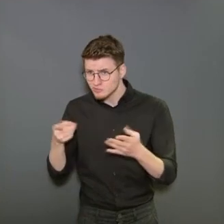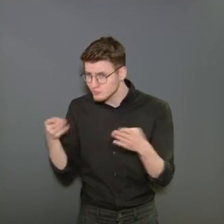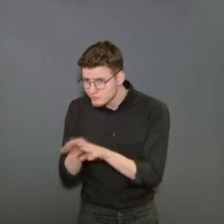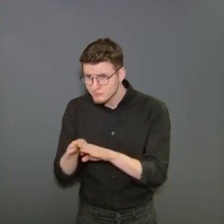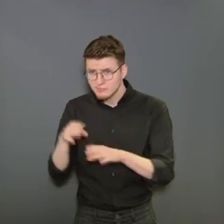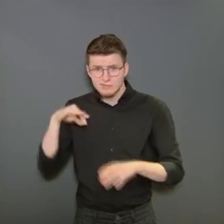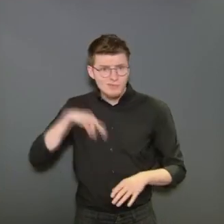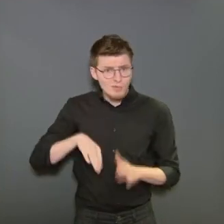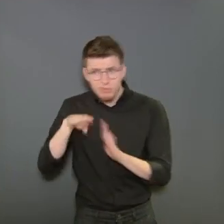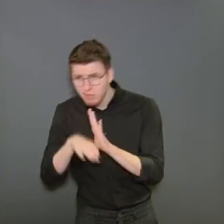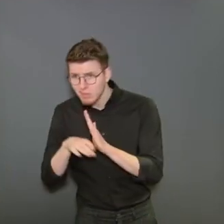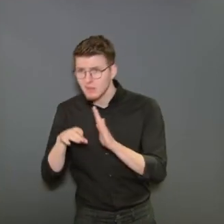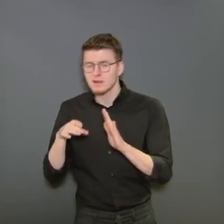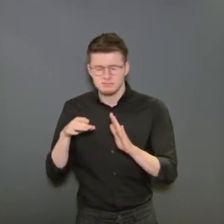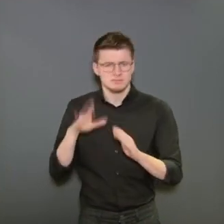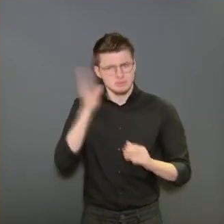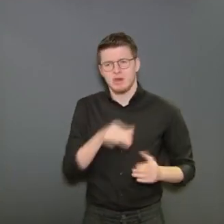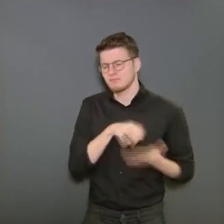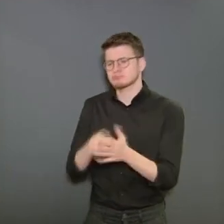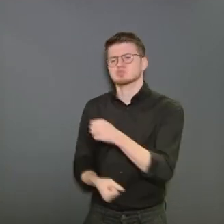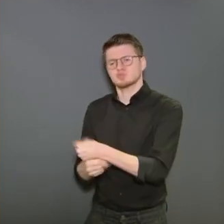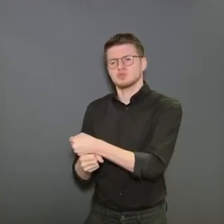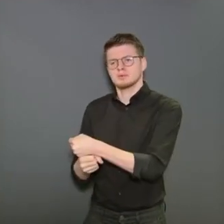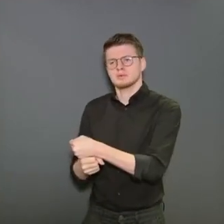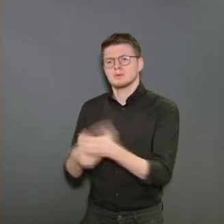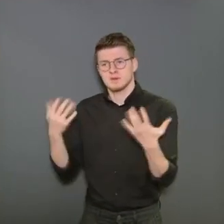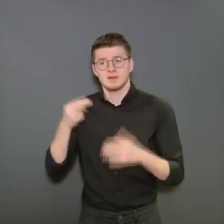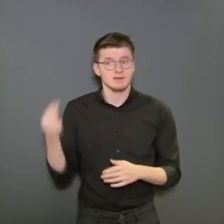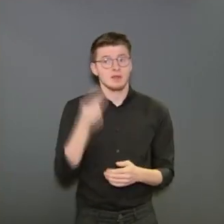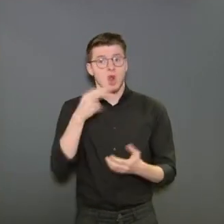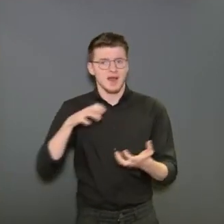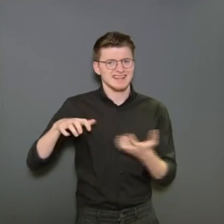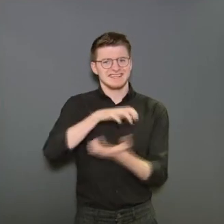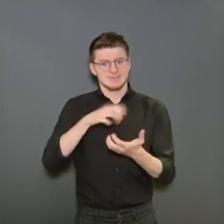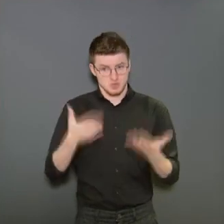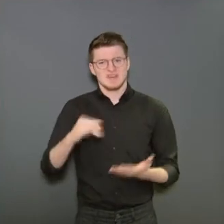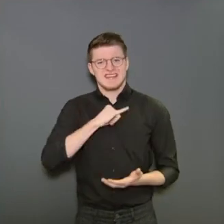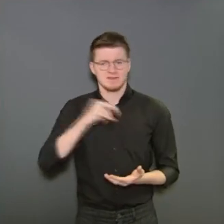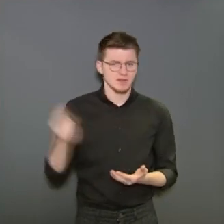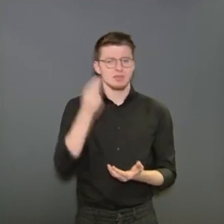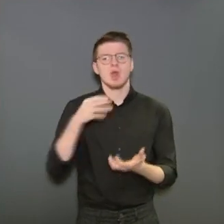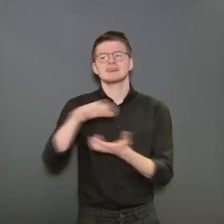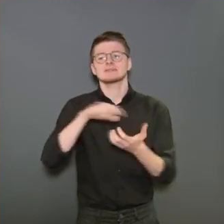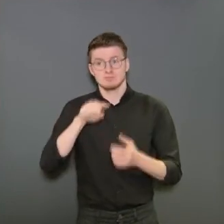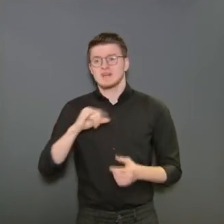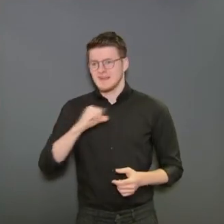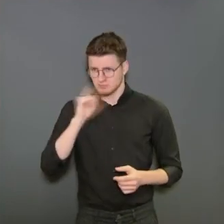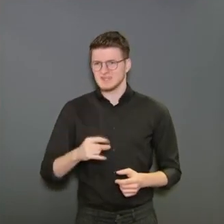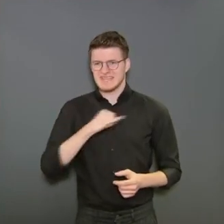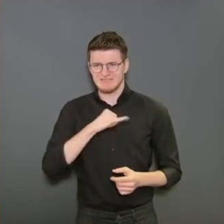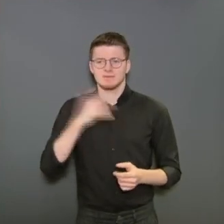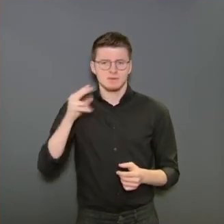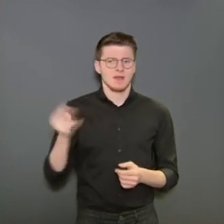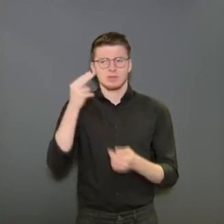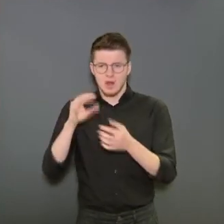tous ceux-là doivent savoir que nous mettons tout en œuvre pour les soutenir. C'est un moment de crise nationale. Une crise nationale